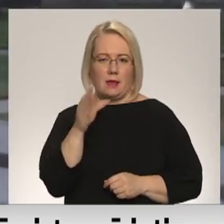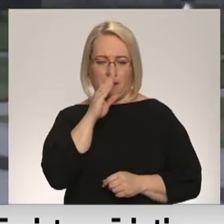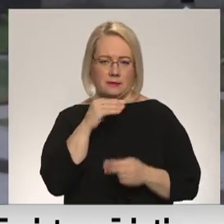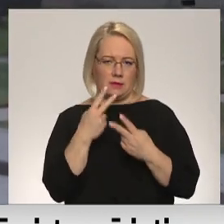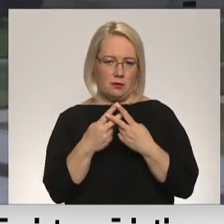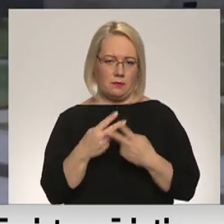Egrs Brečs, TV Kurzem.